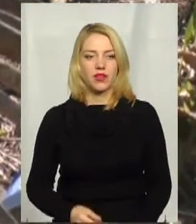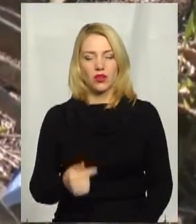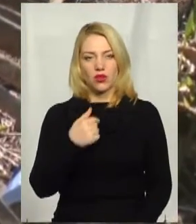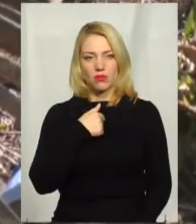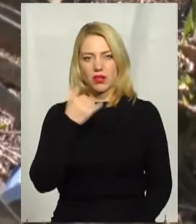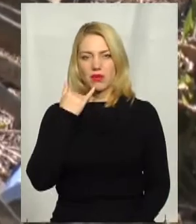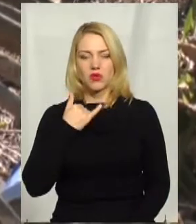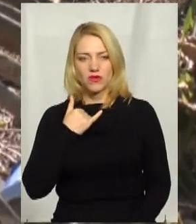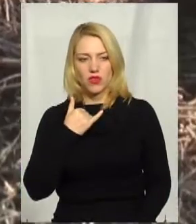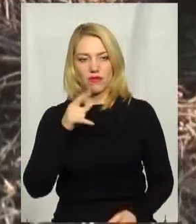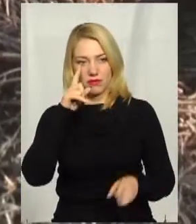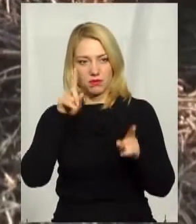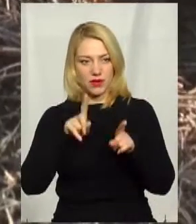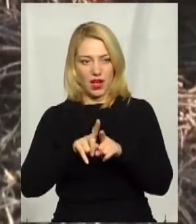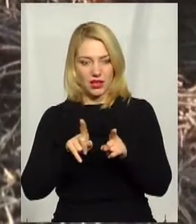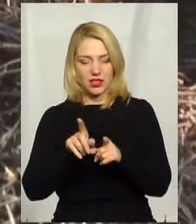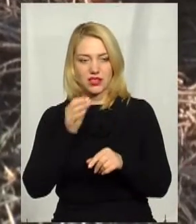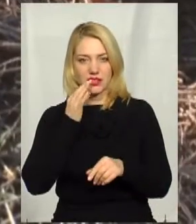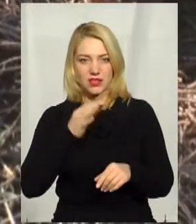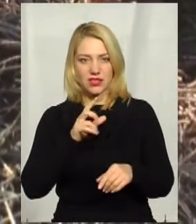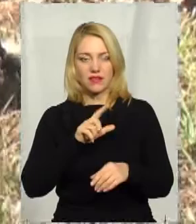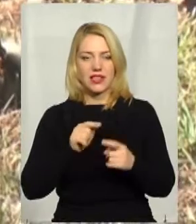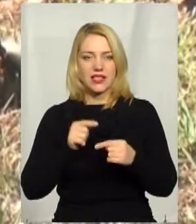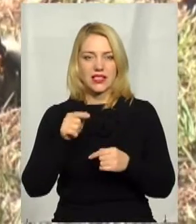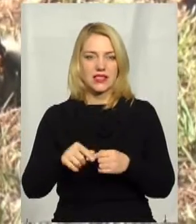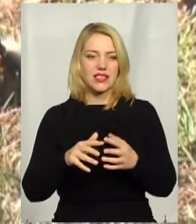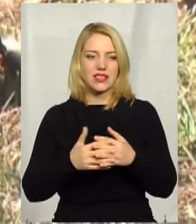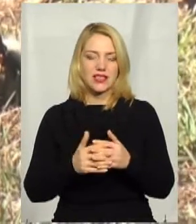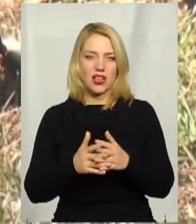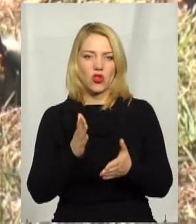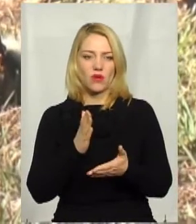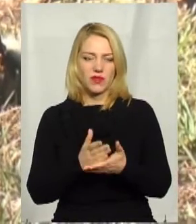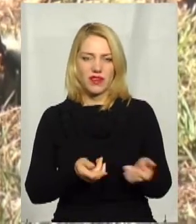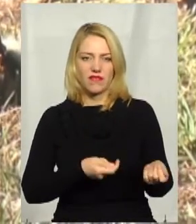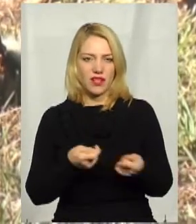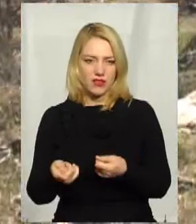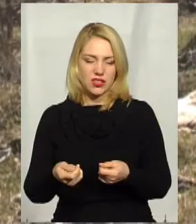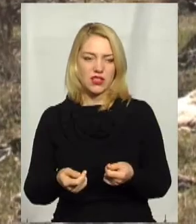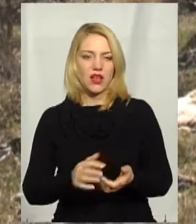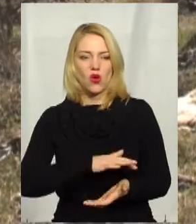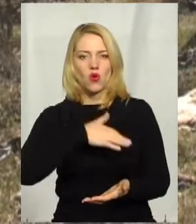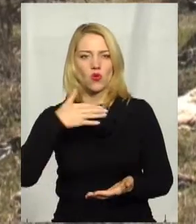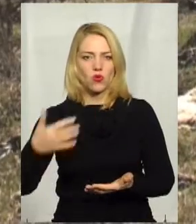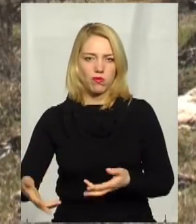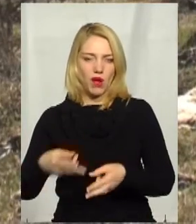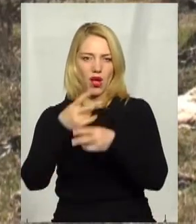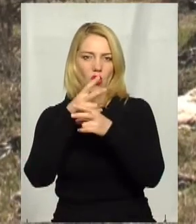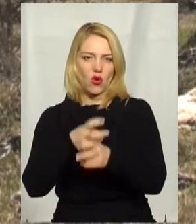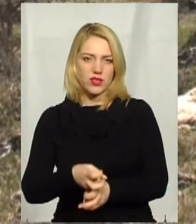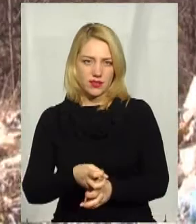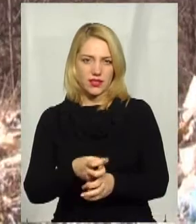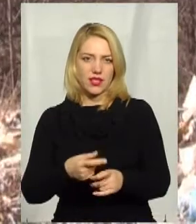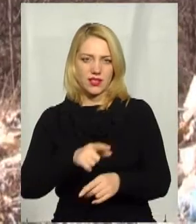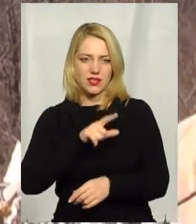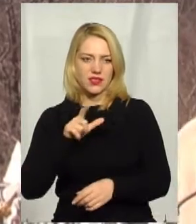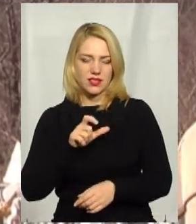брат і сказав, що за селом є вивезена купа костей з